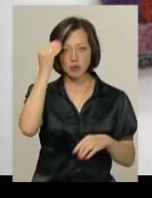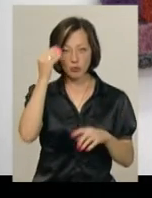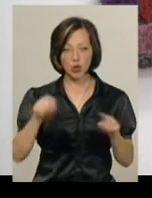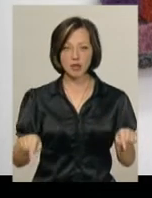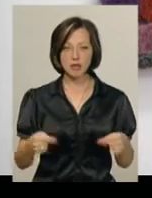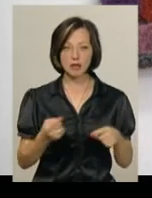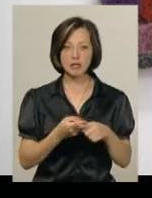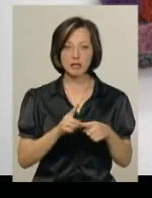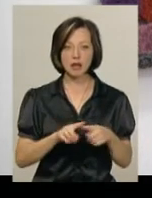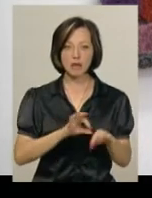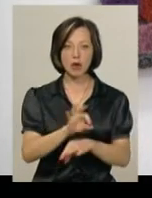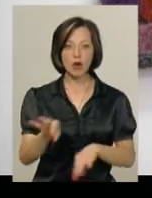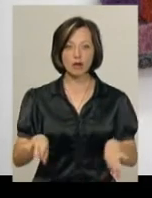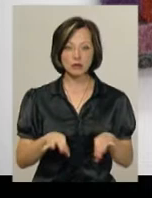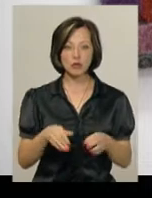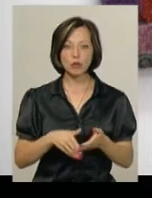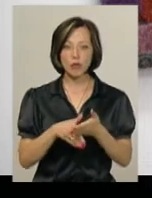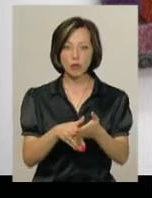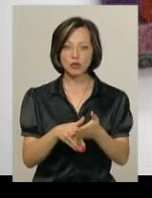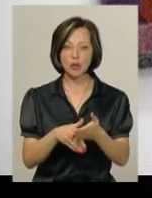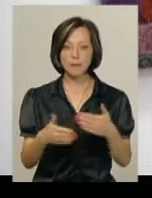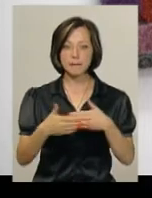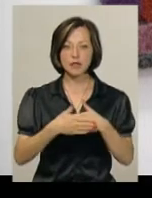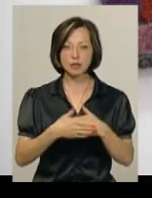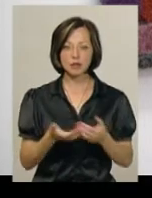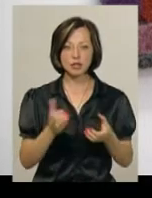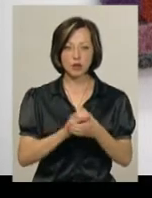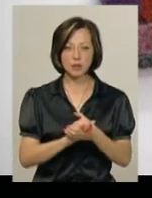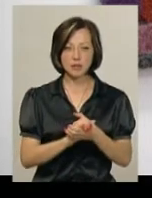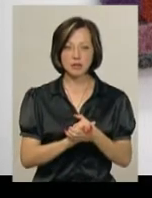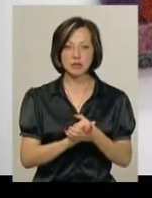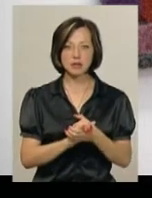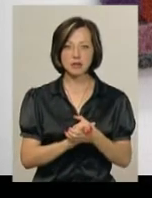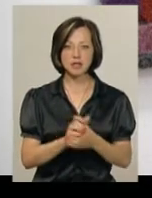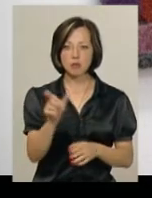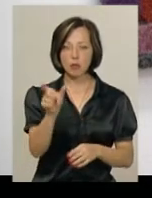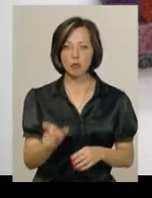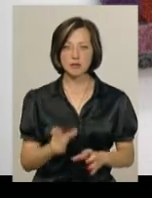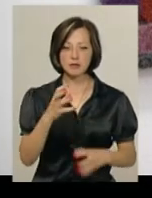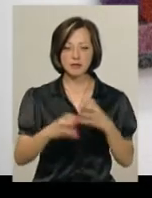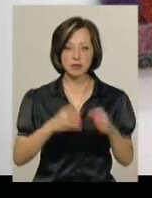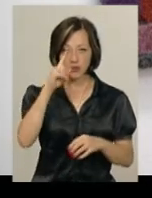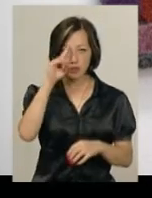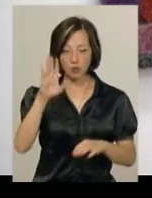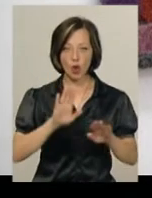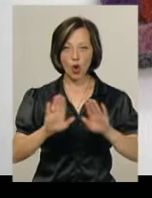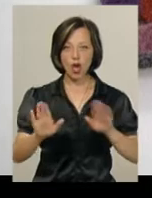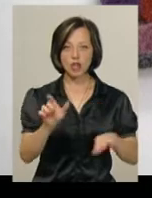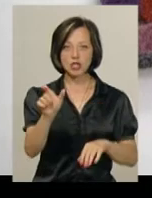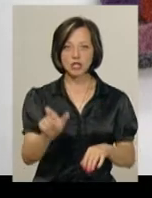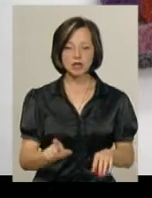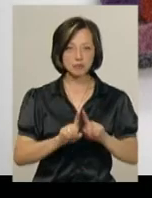організаторів, такий проєкт допоможе ближче познайомитись з постаттю всесвітньо відомого режисера,